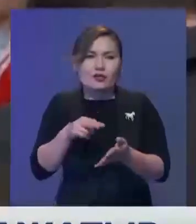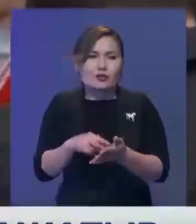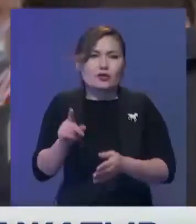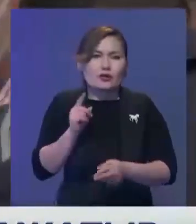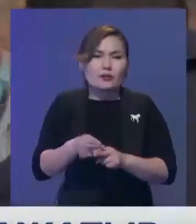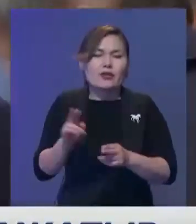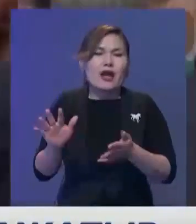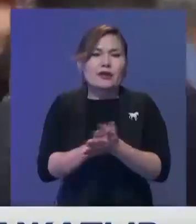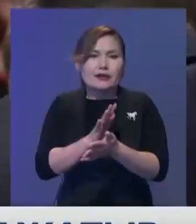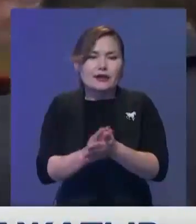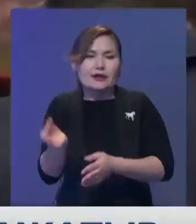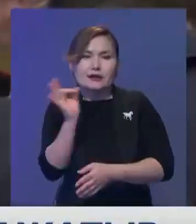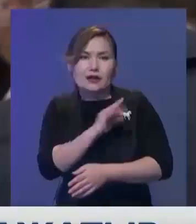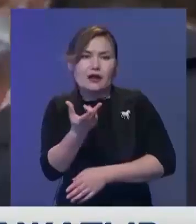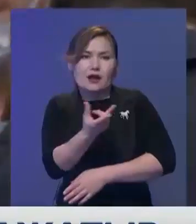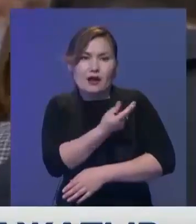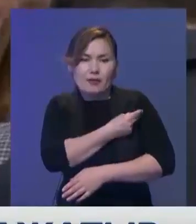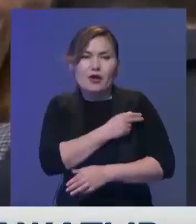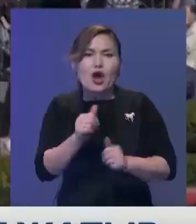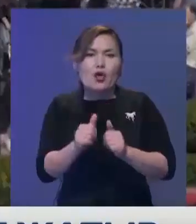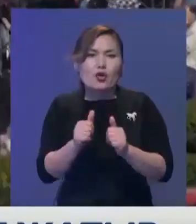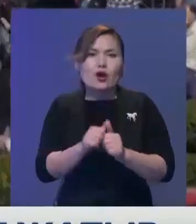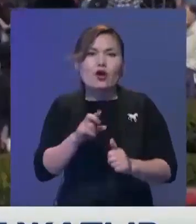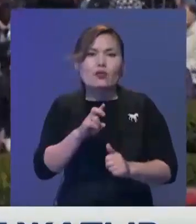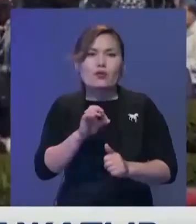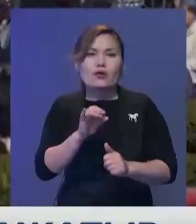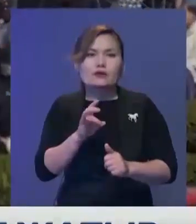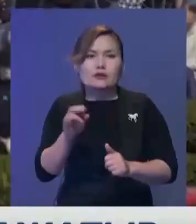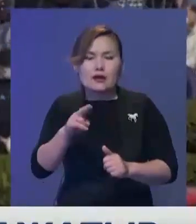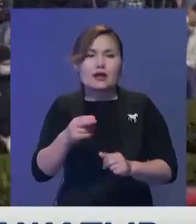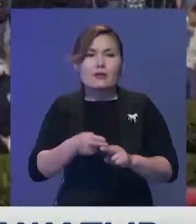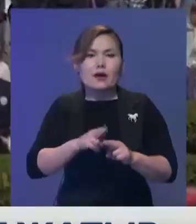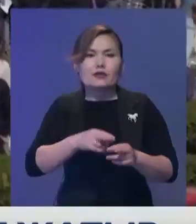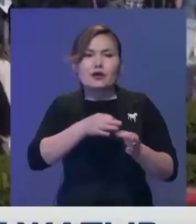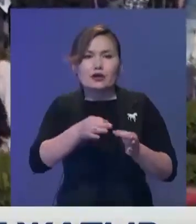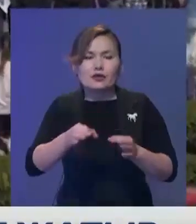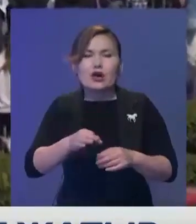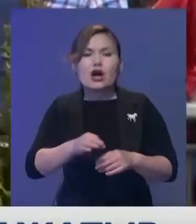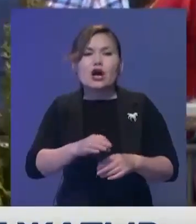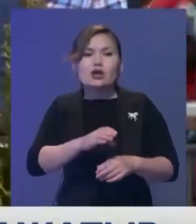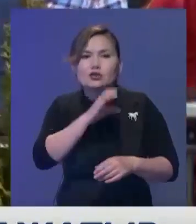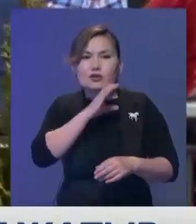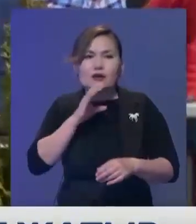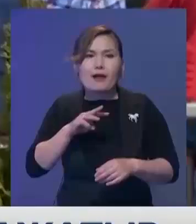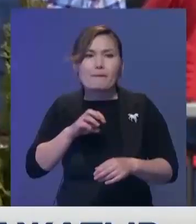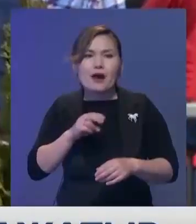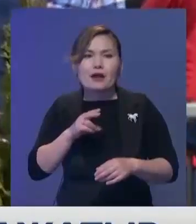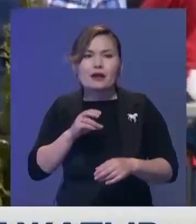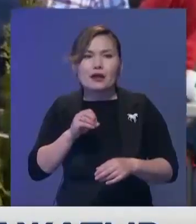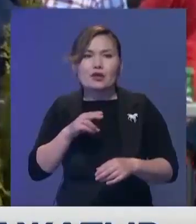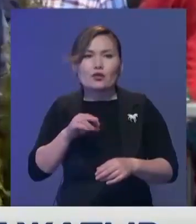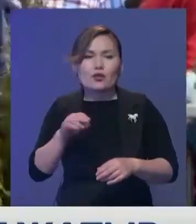Тегін екпе алуға келгендер ғатарында көрші Босия, Және Герсігавина, Черногория, Солстық Македония азаматтары бар.